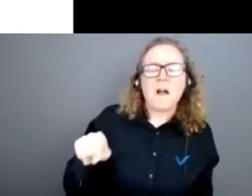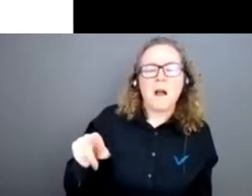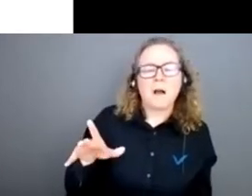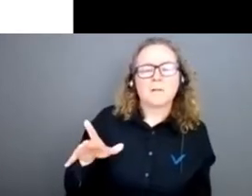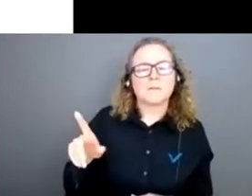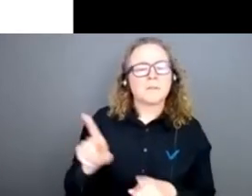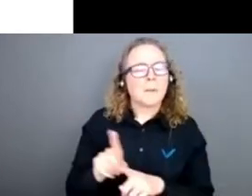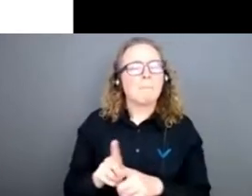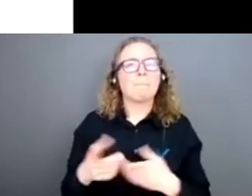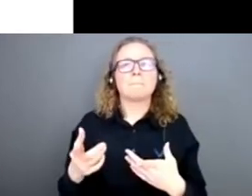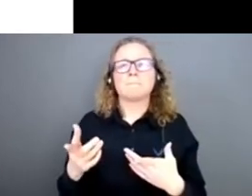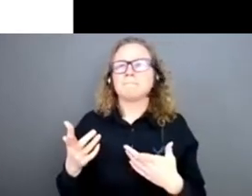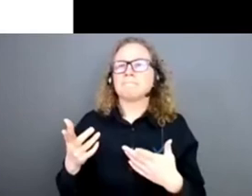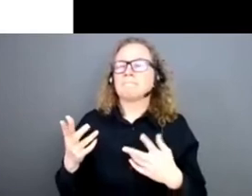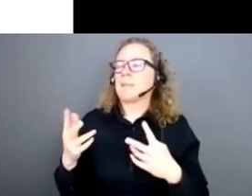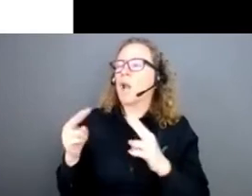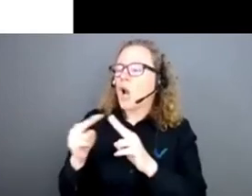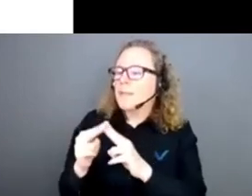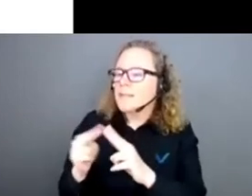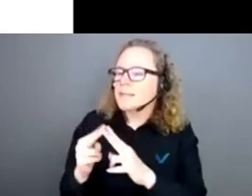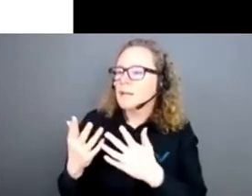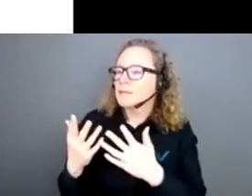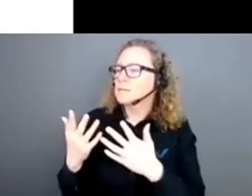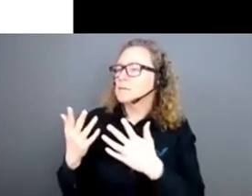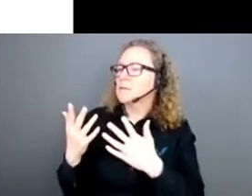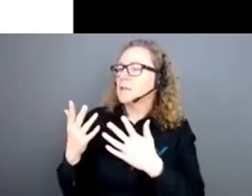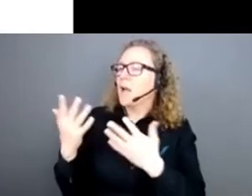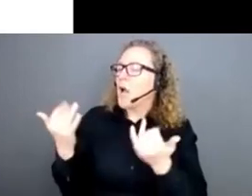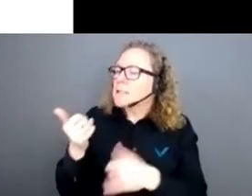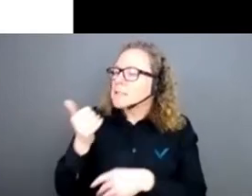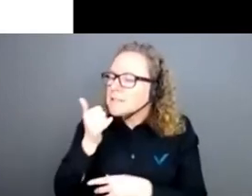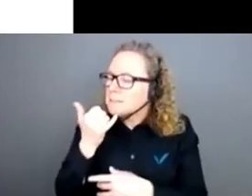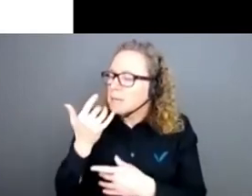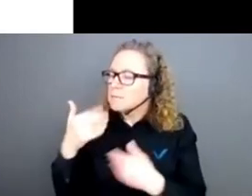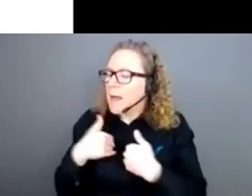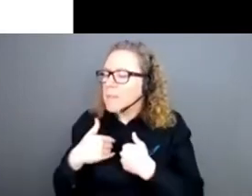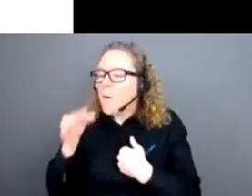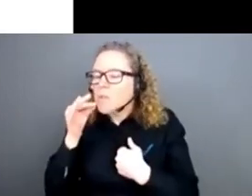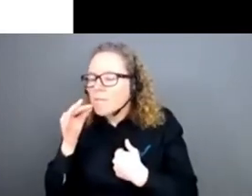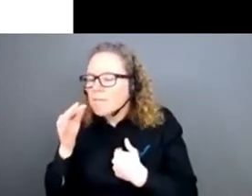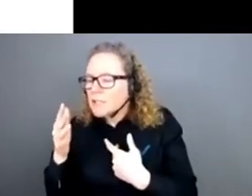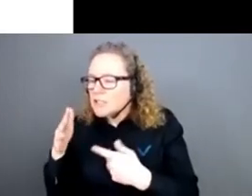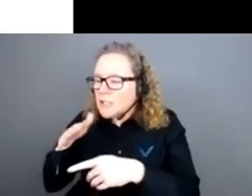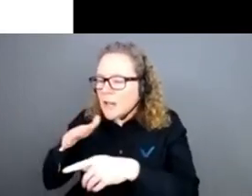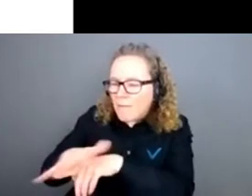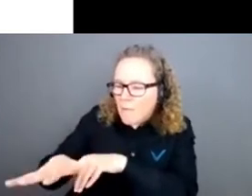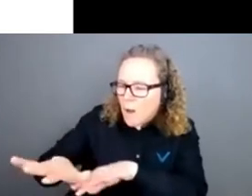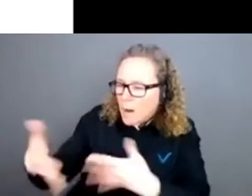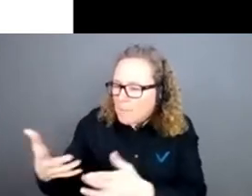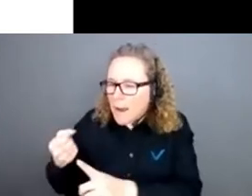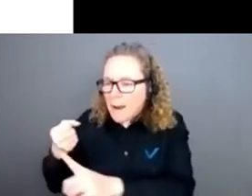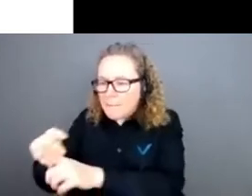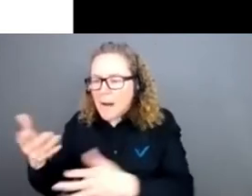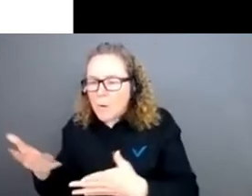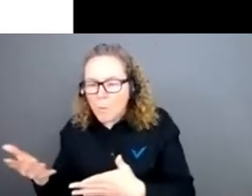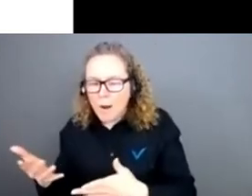collecte de connaissances sur ce qui affecte les animaux sauvages et donc j'ai l'impression qu'ils font quand même bouger